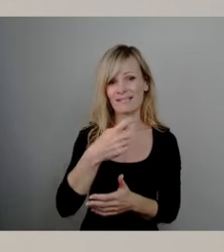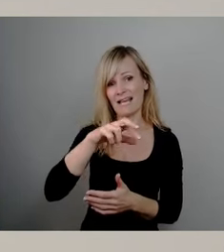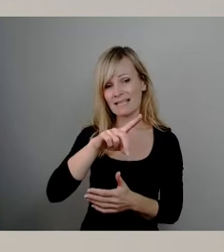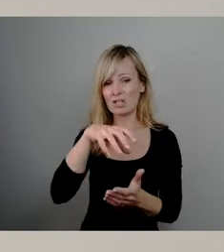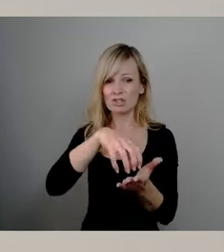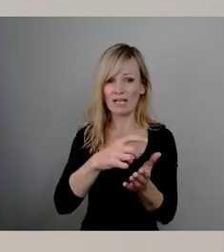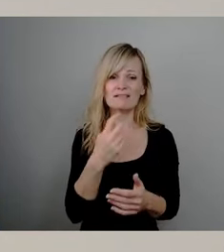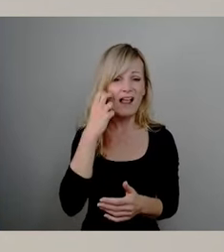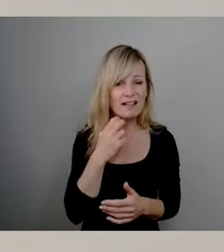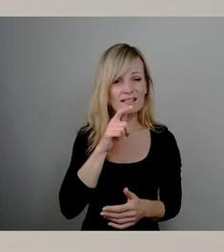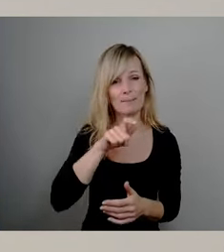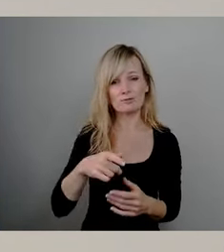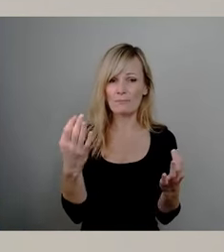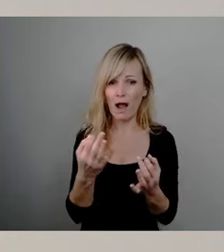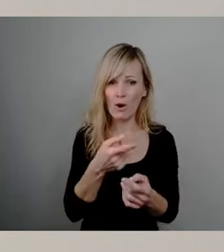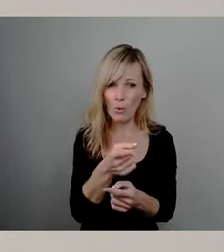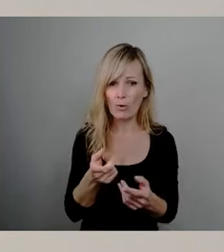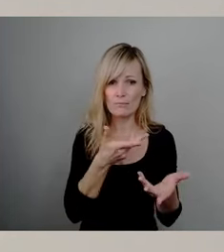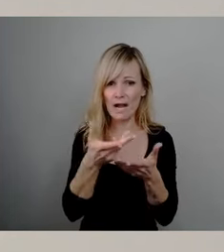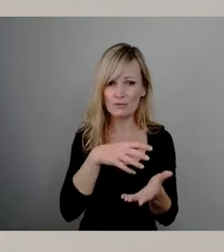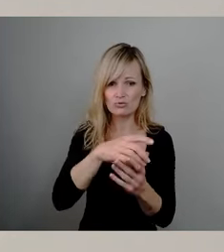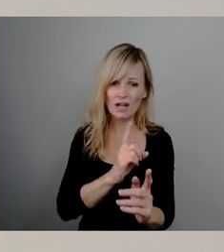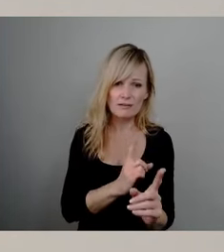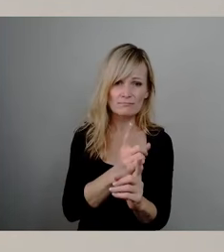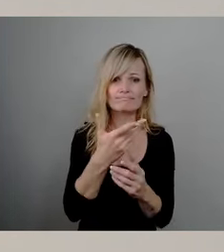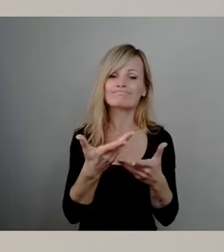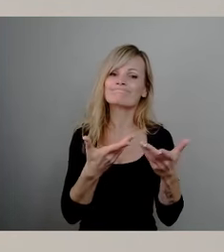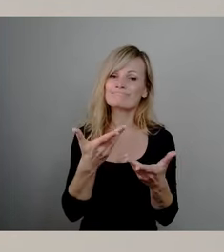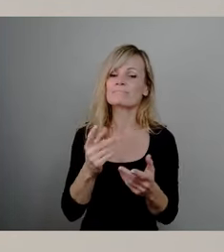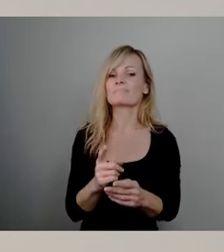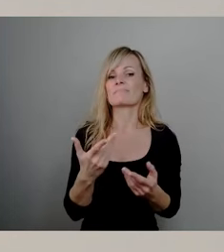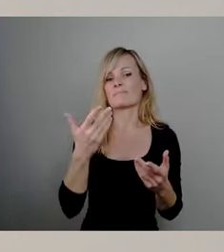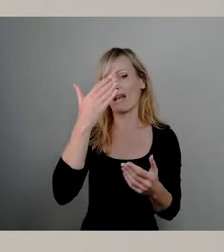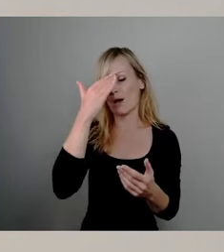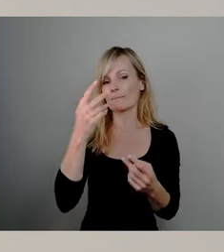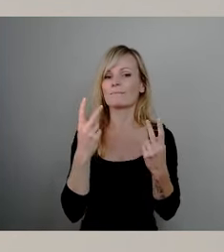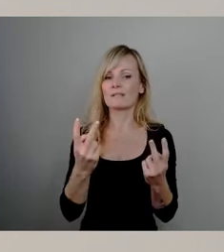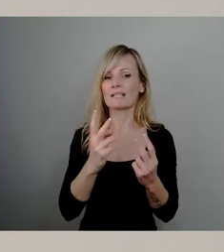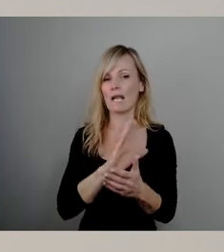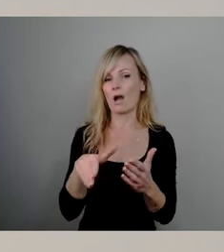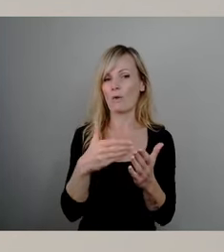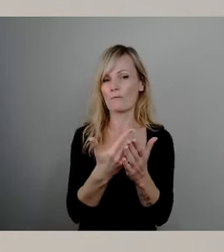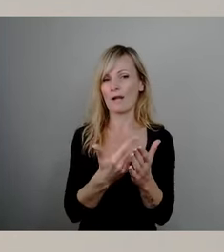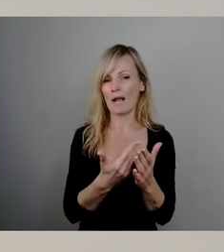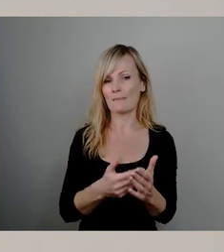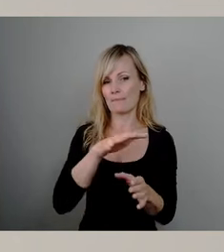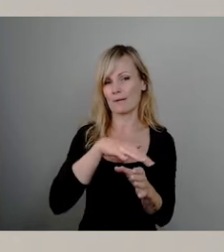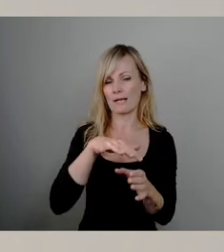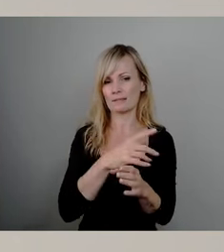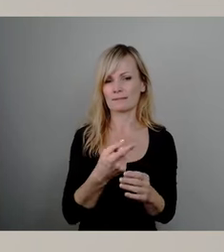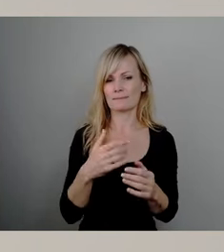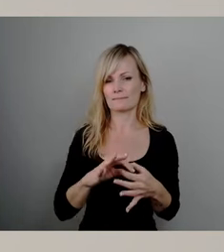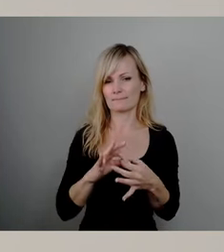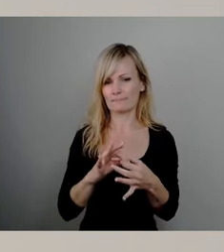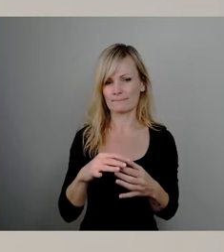aber bestmöglich abfedern zu können, sind wesentliche Aufgabenbereiche aus dem Bereich